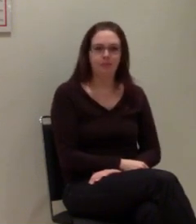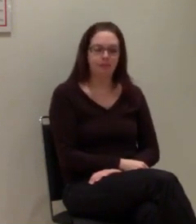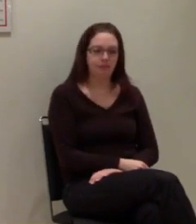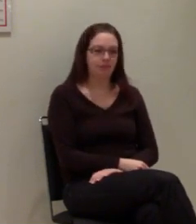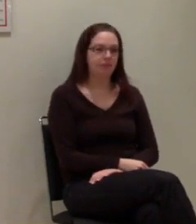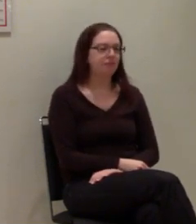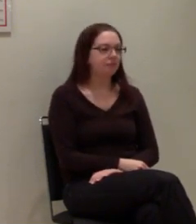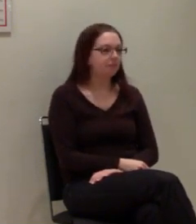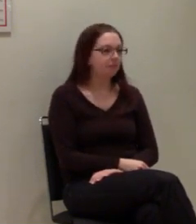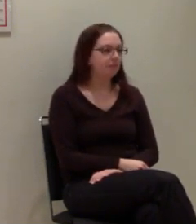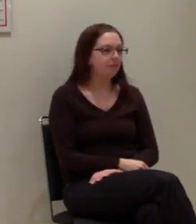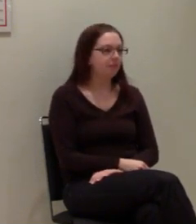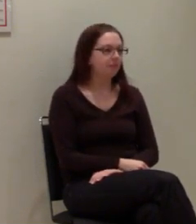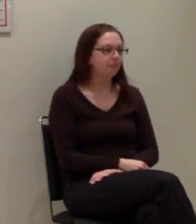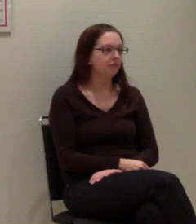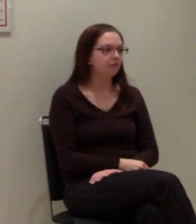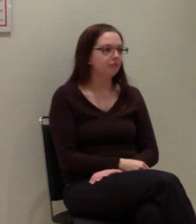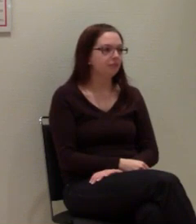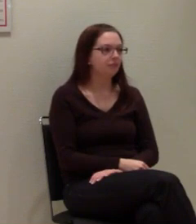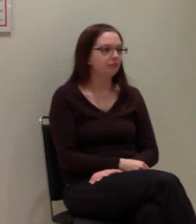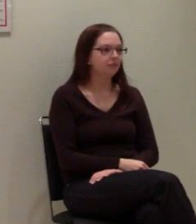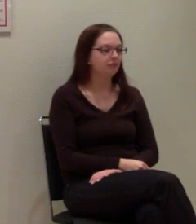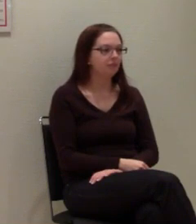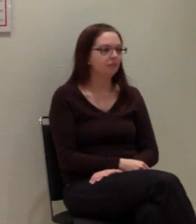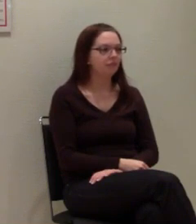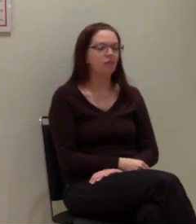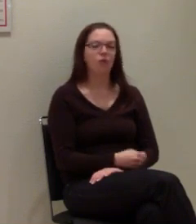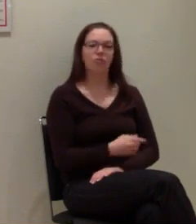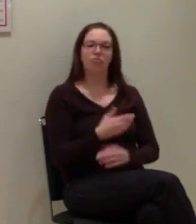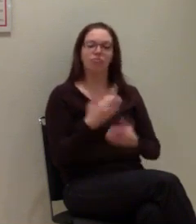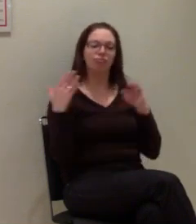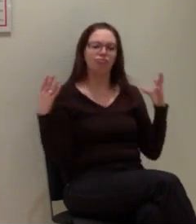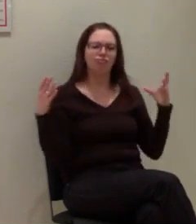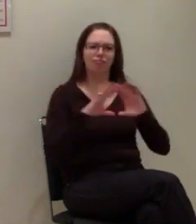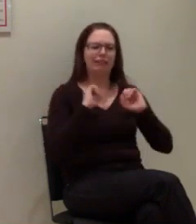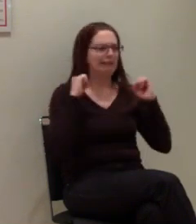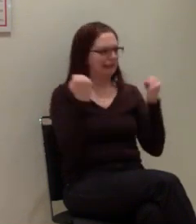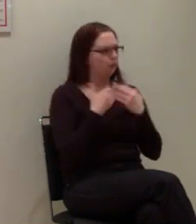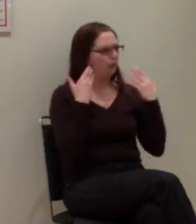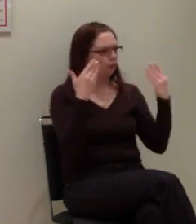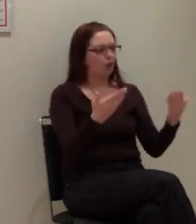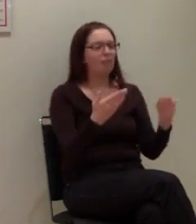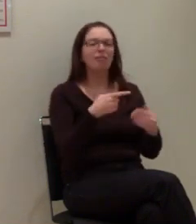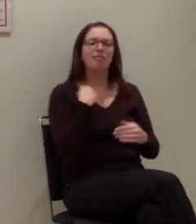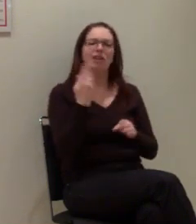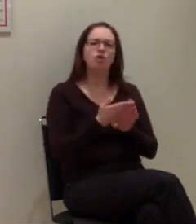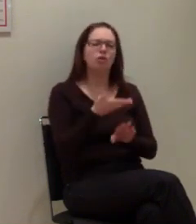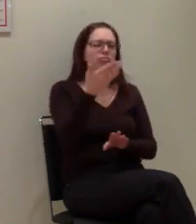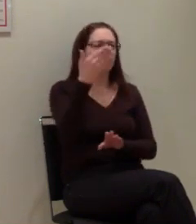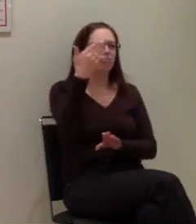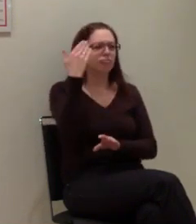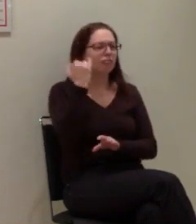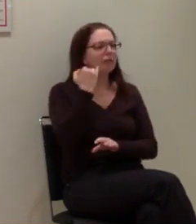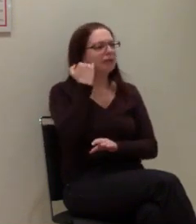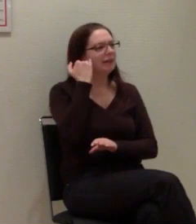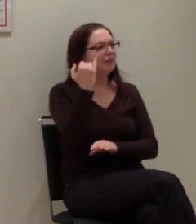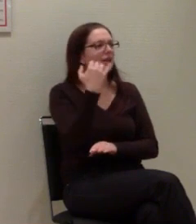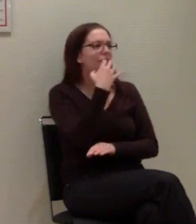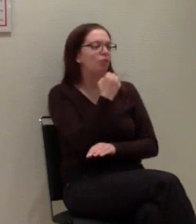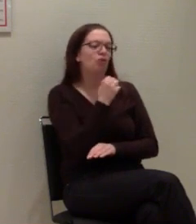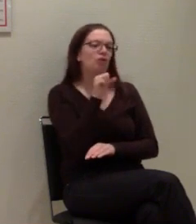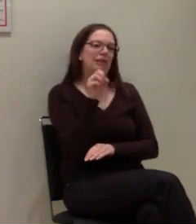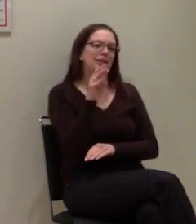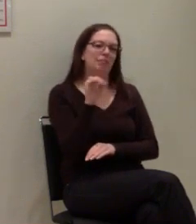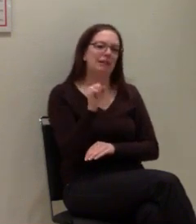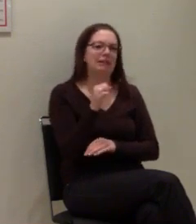Jetzt ist es so, wir haben die Idee des SMS-Notrufs schon recht früh gehabt. Um genau zu sein, hatten wir über